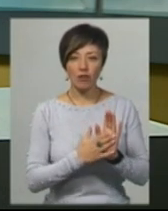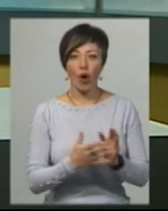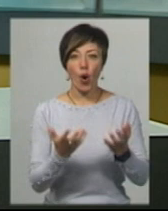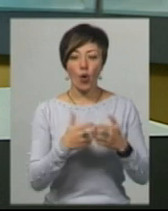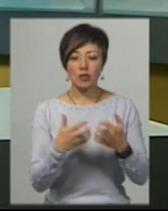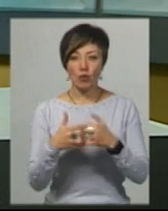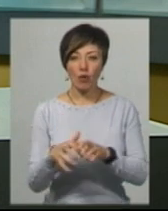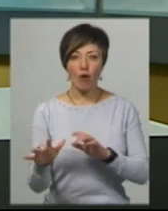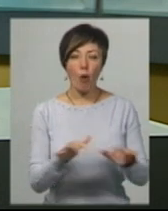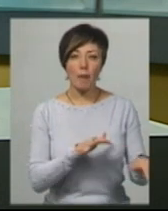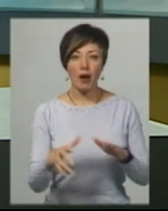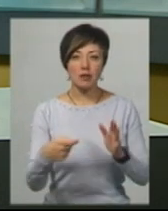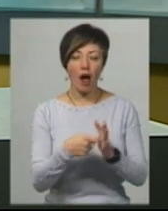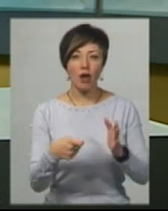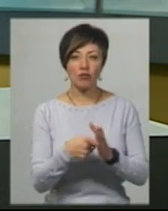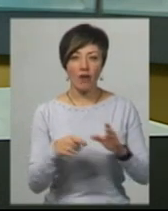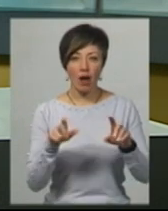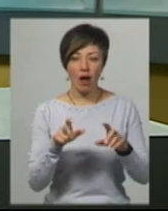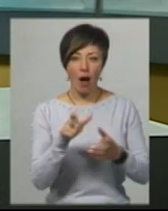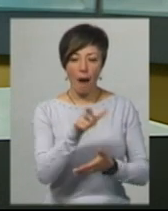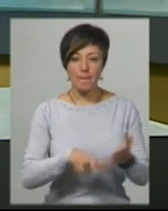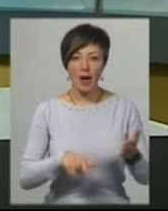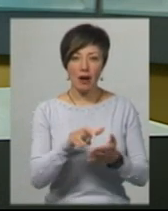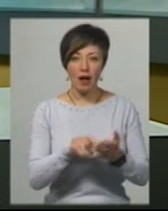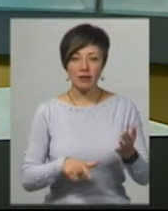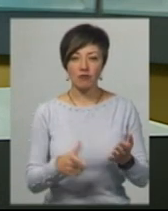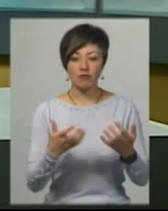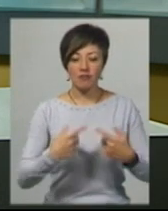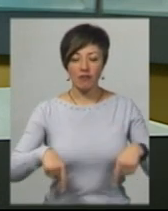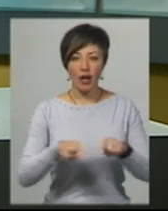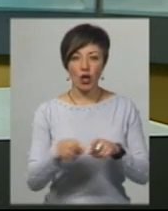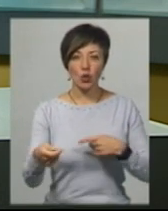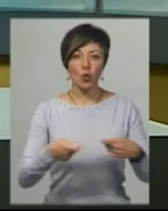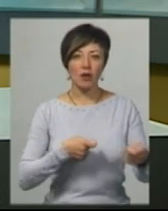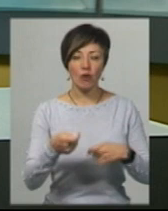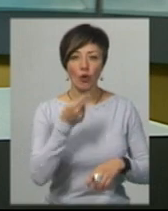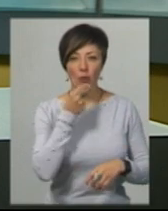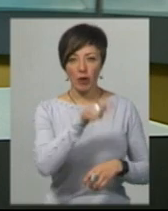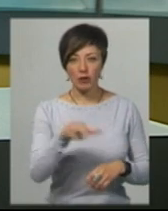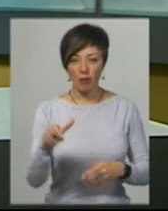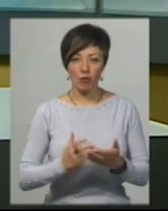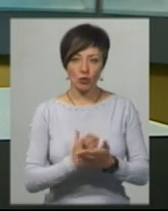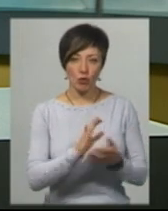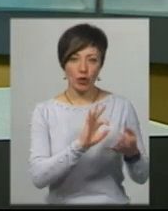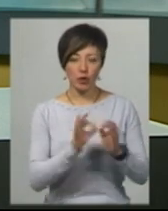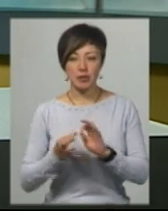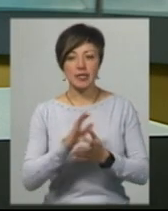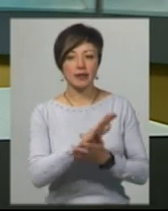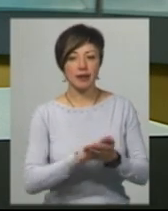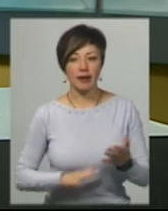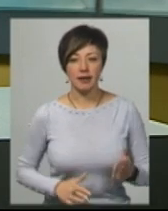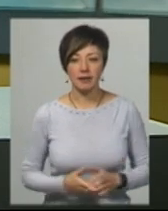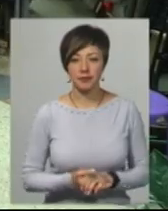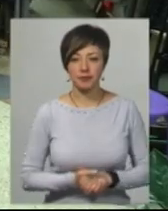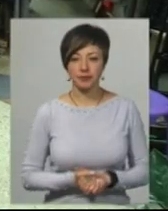операцій, тобто касових апаратів у сфері торгівлі, громадського харчування та послуг. Подробиці у сюжеті Анастасії Збродової.